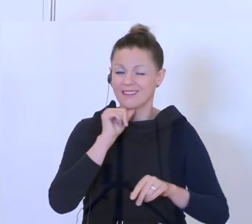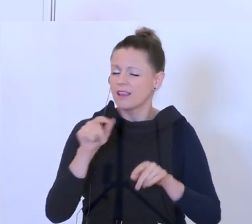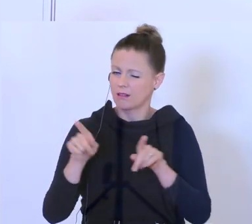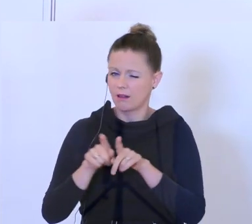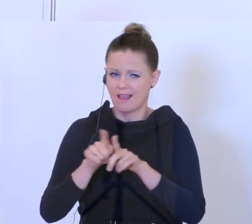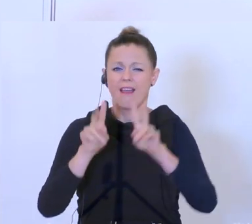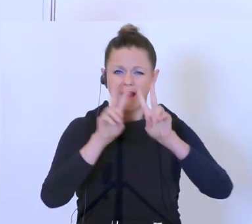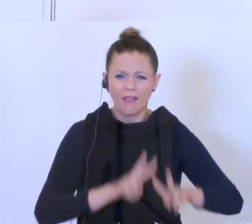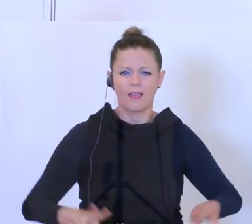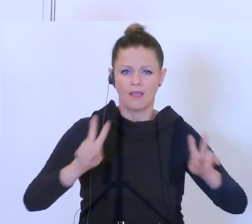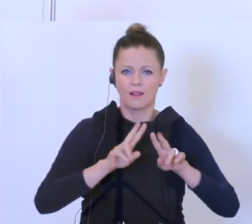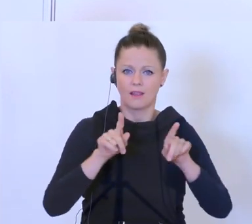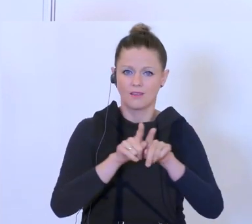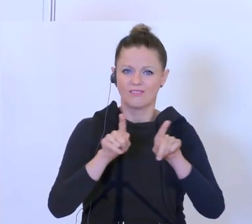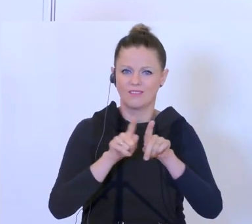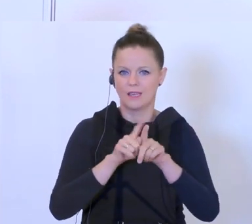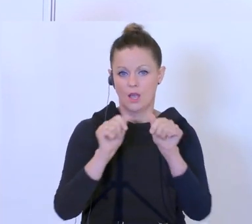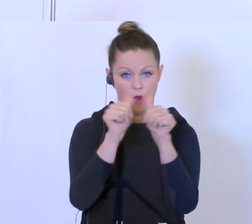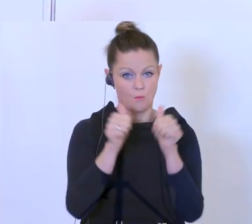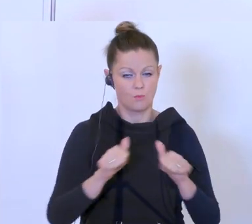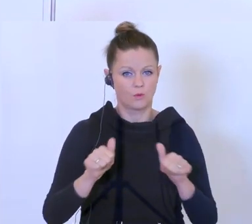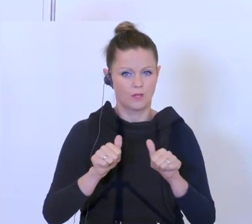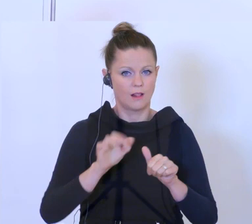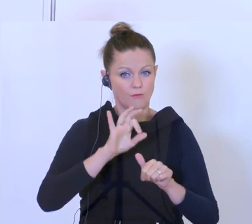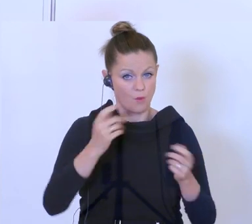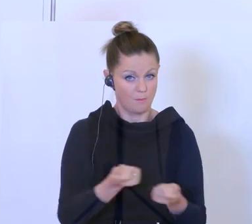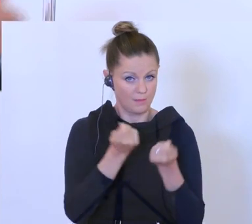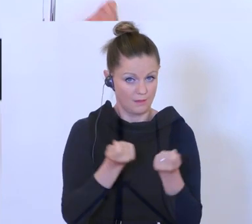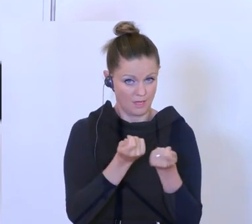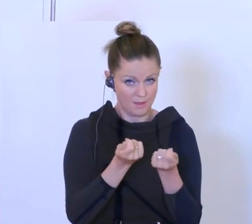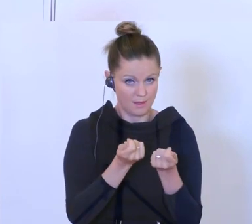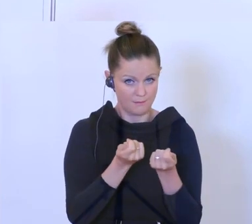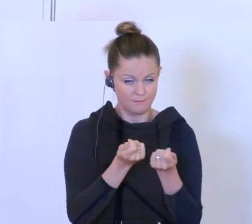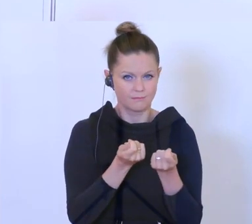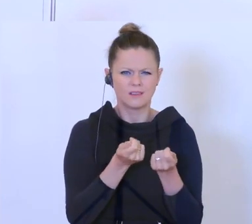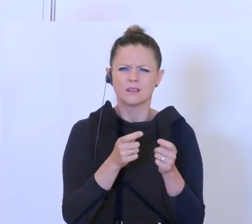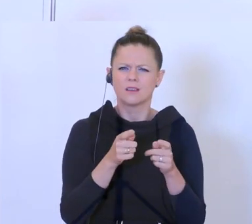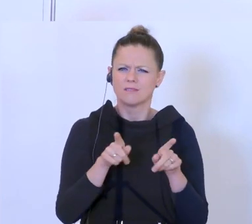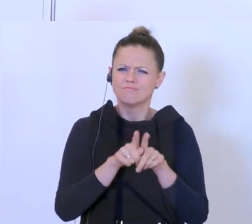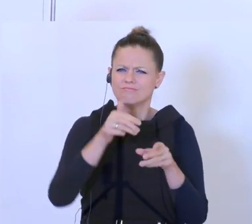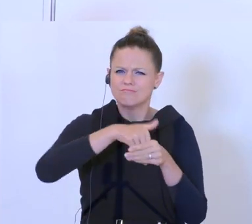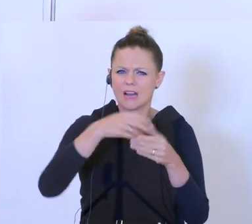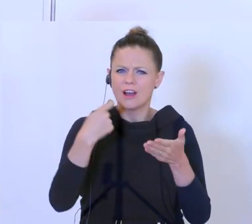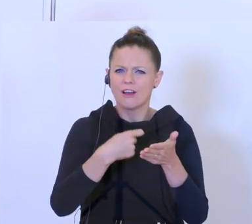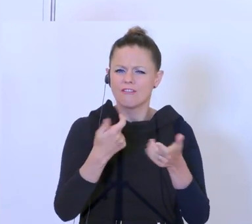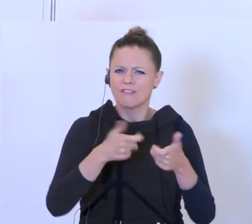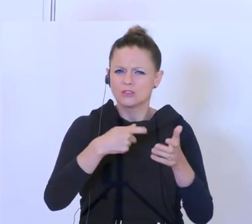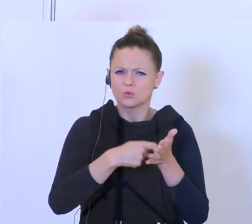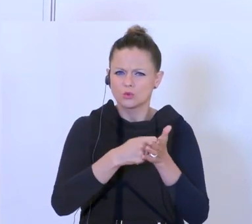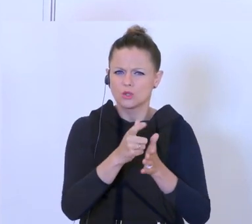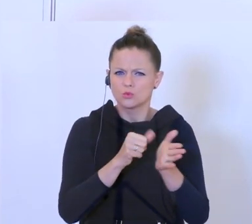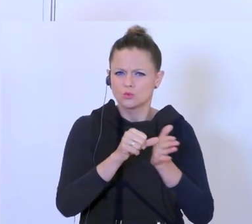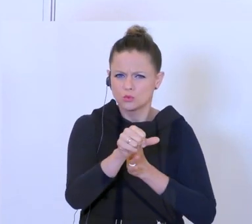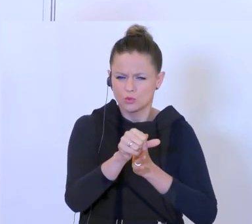ähnlich wie im Modell für Betriebe, die Fixkostenzuschüsse bekommen werden, geht es hier auch